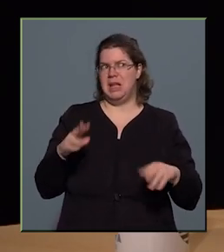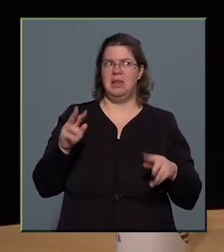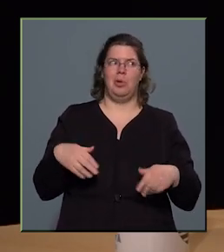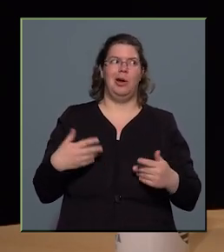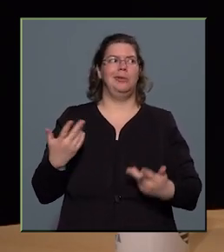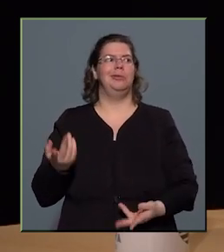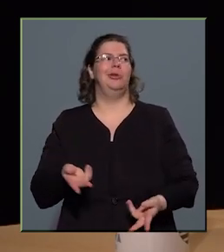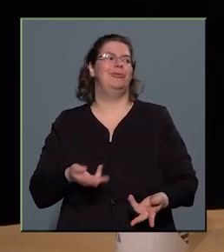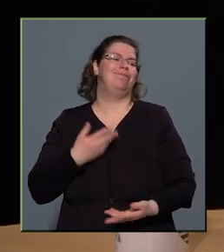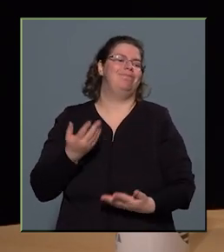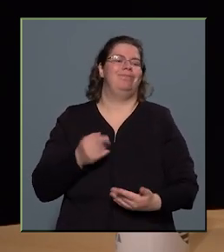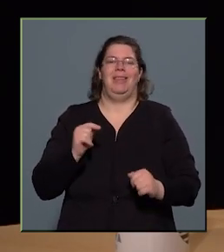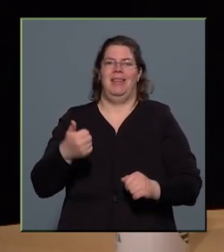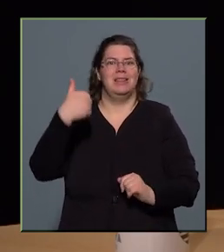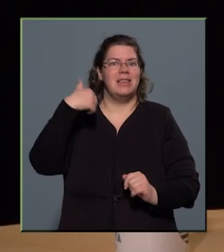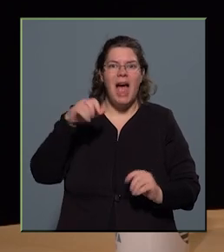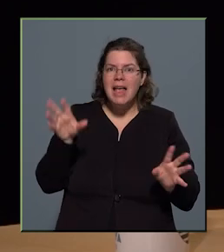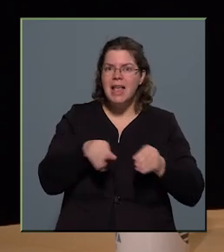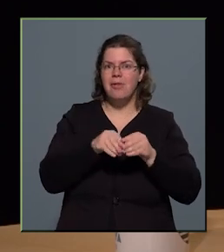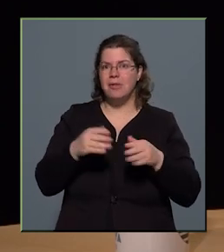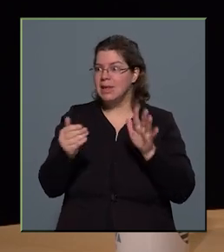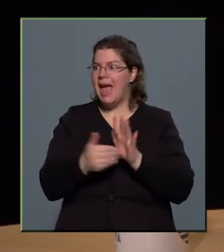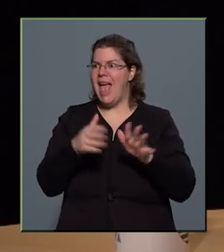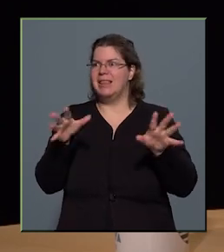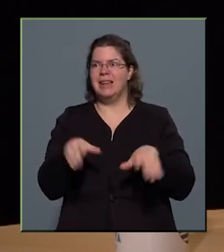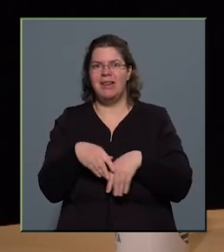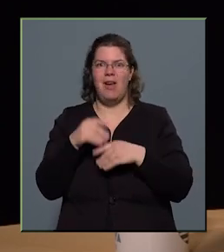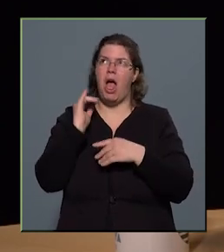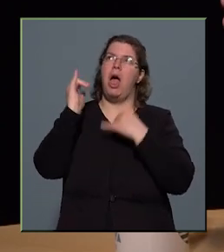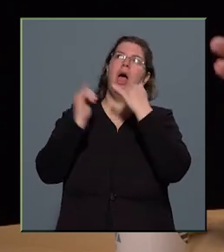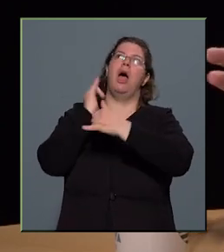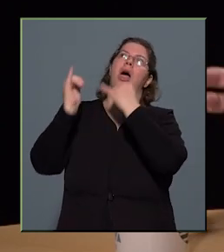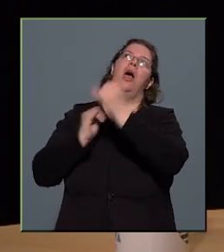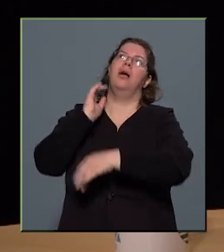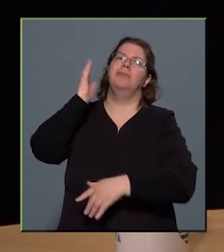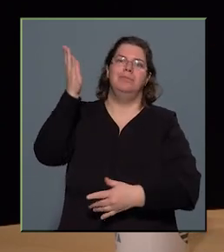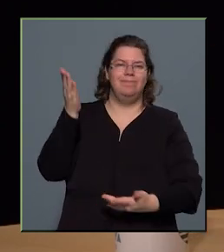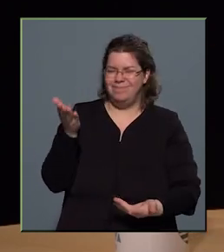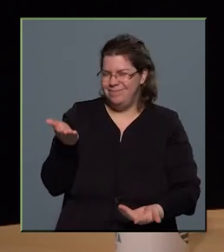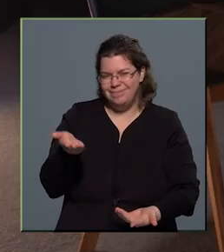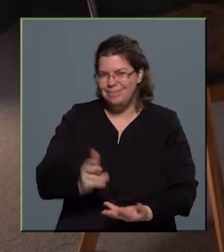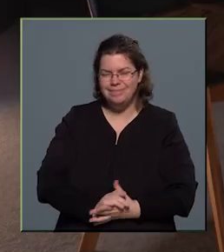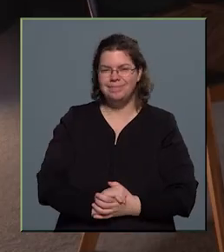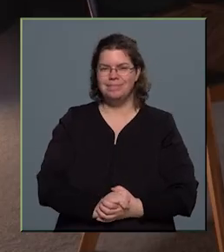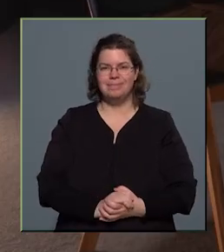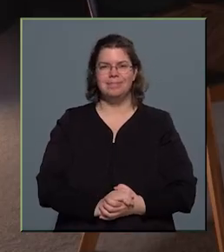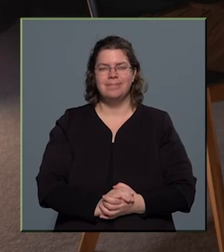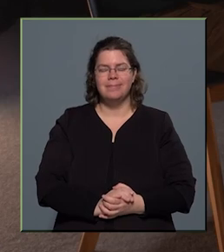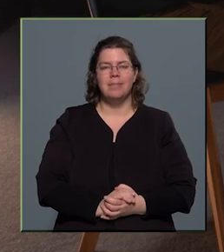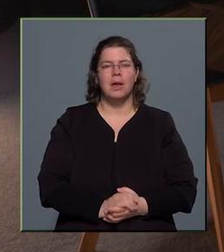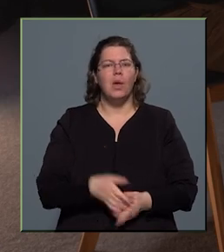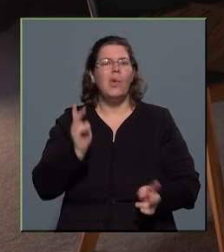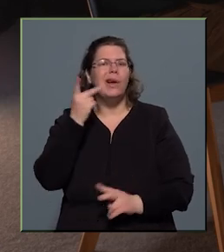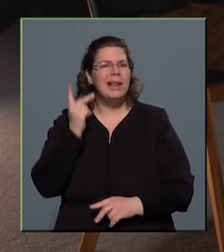itt százával vagy ezrével mennek majd a civilek a világűrbe. Hogy látod, ha